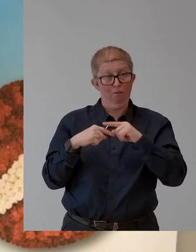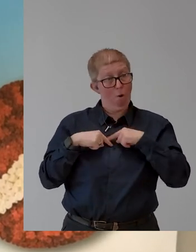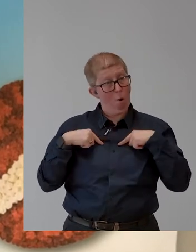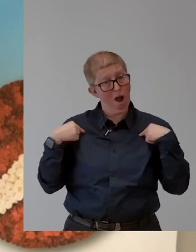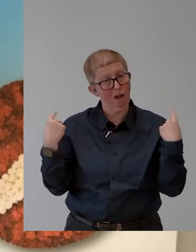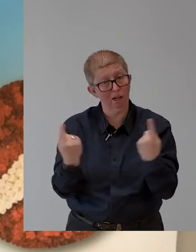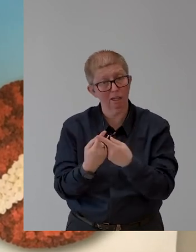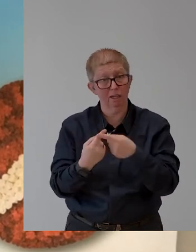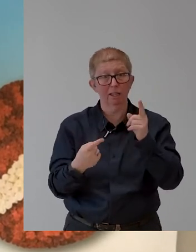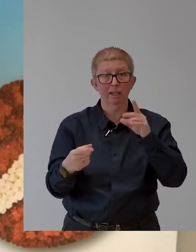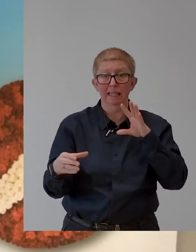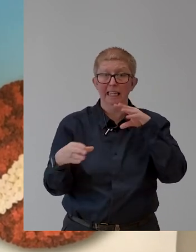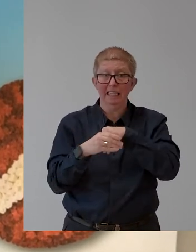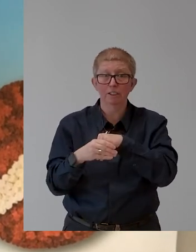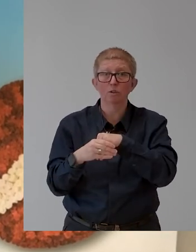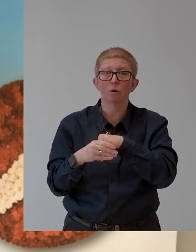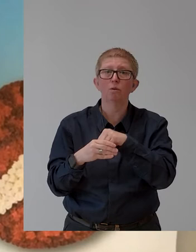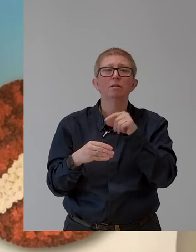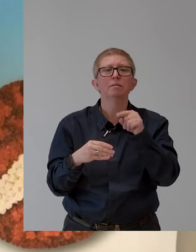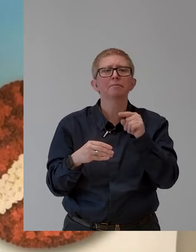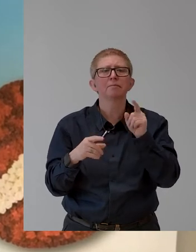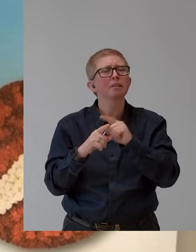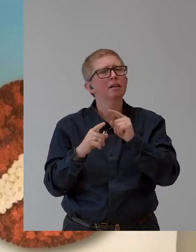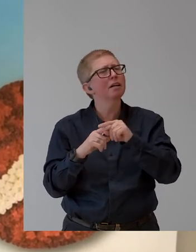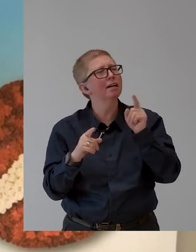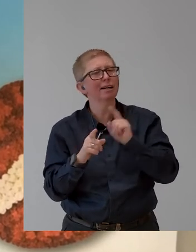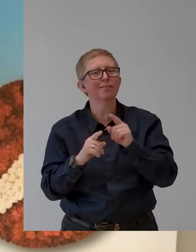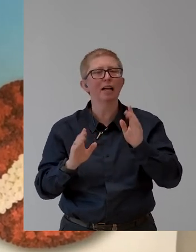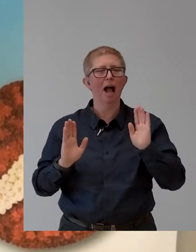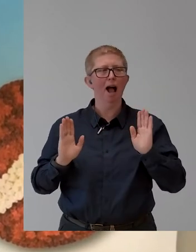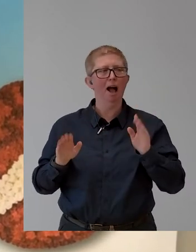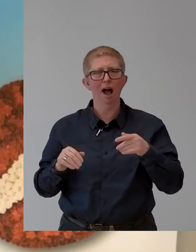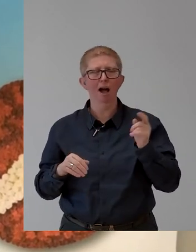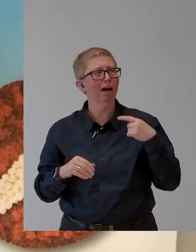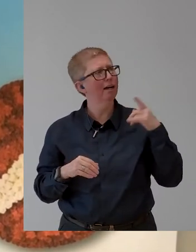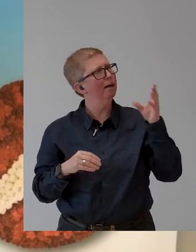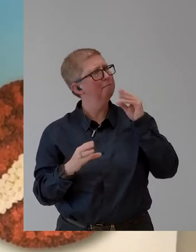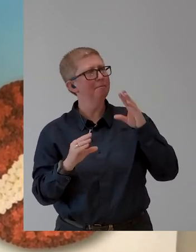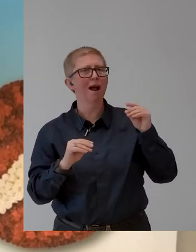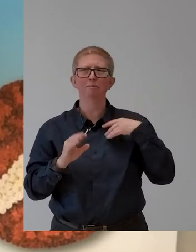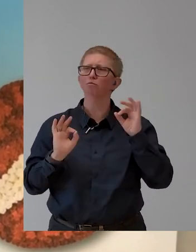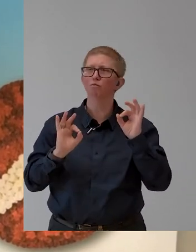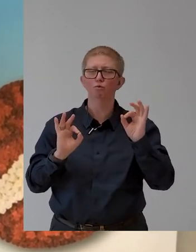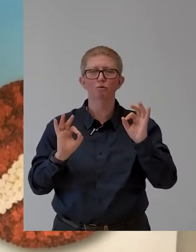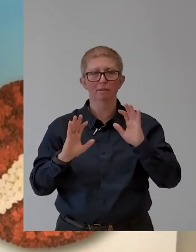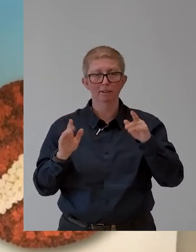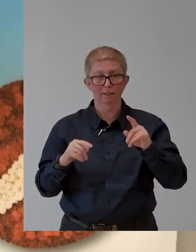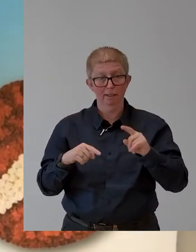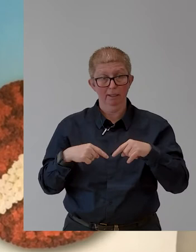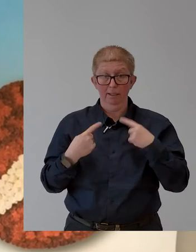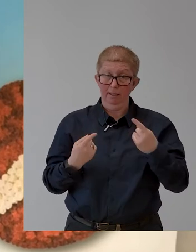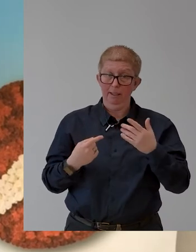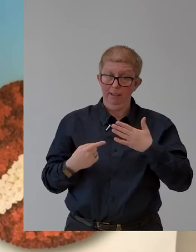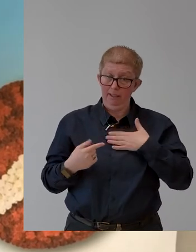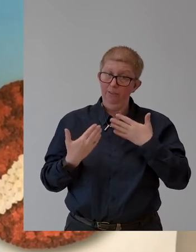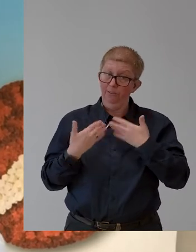program for us, but makes companies, and I'm really deeply convinced about this, more resistant